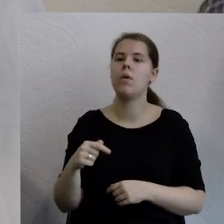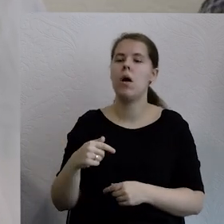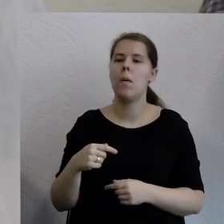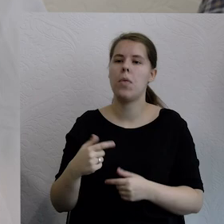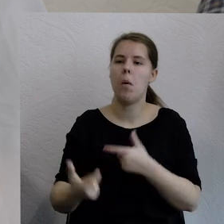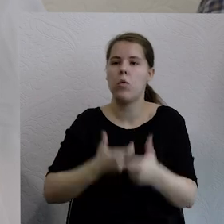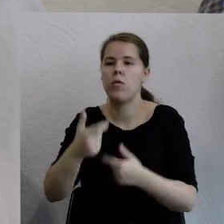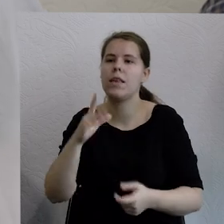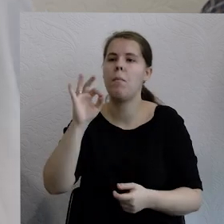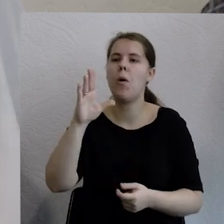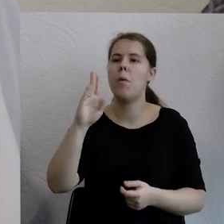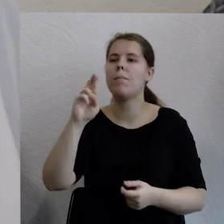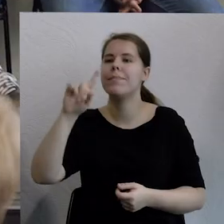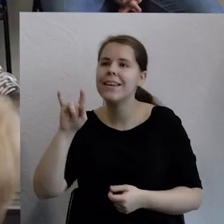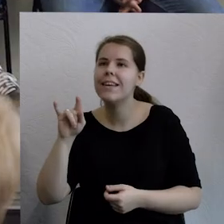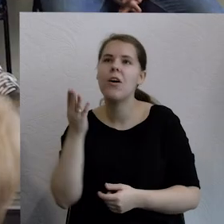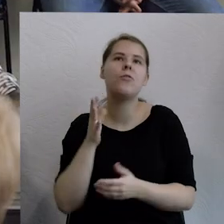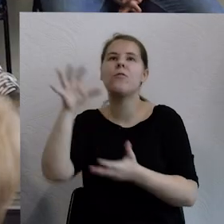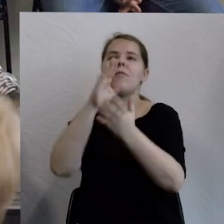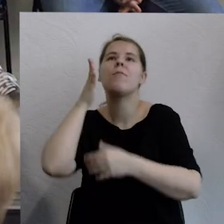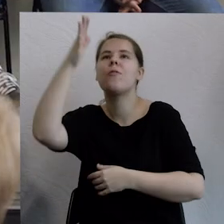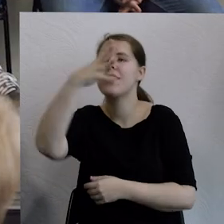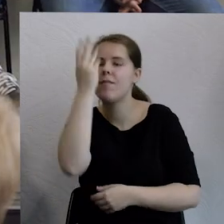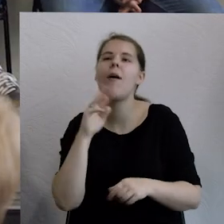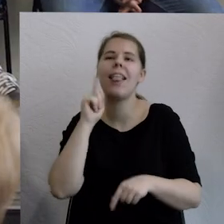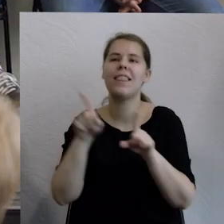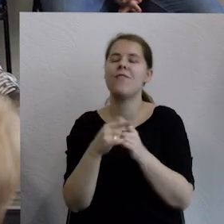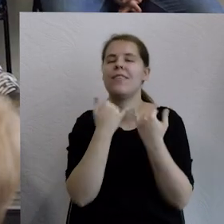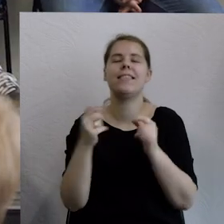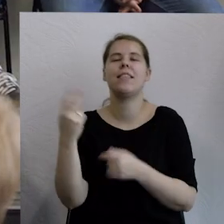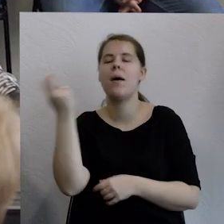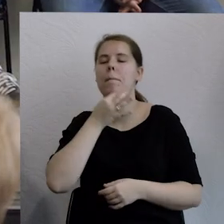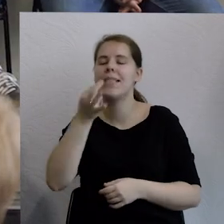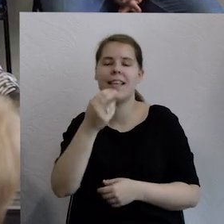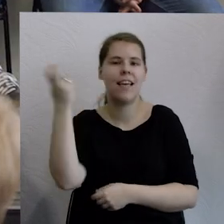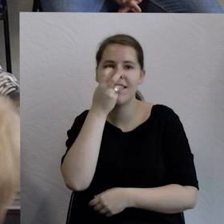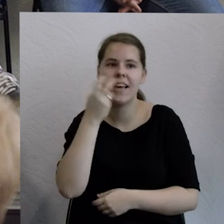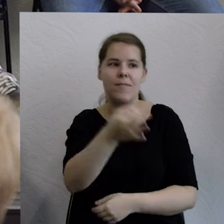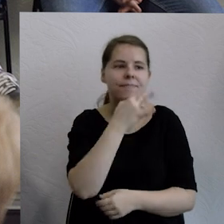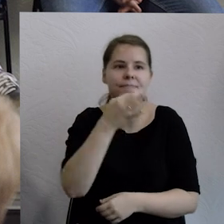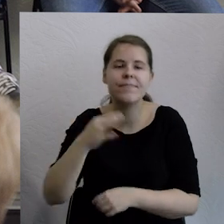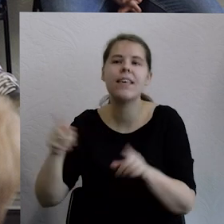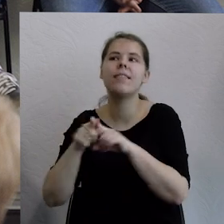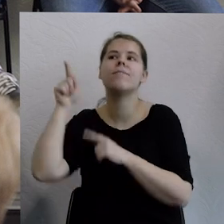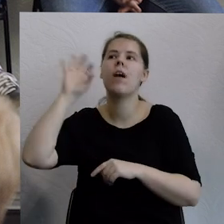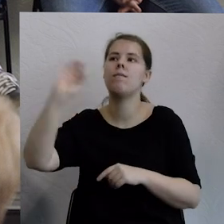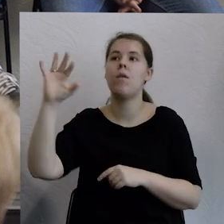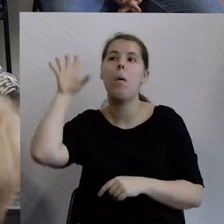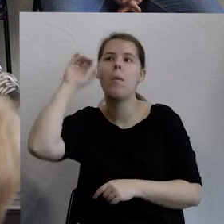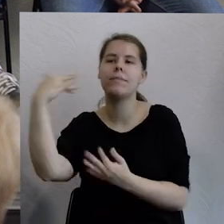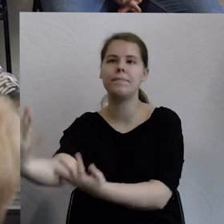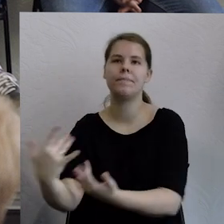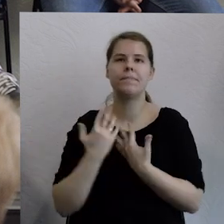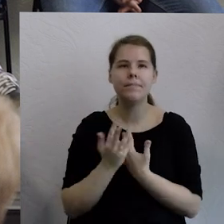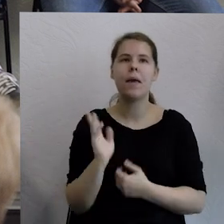społeczeństwo. Ale zadaje również wiele innych ciekawych pytań. I jego podcast zainspirował nas w akcji demokracji, żeby